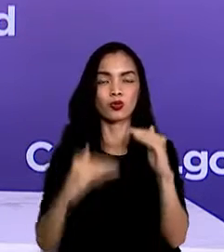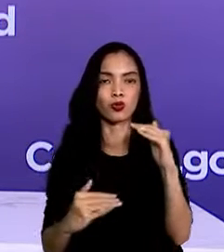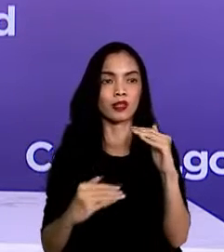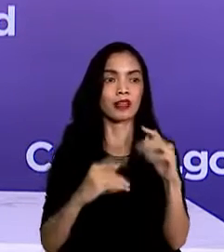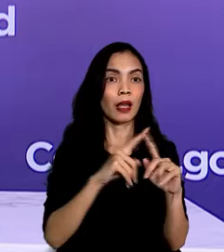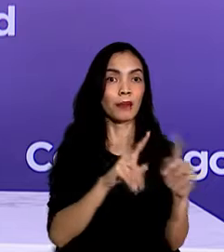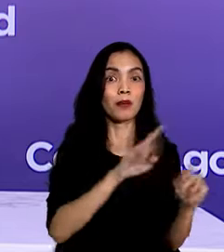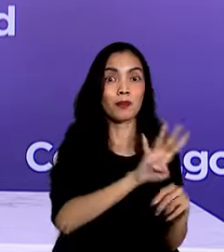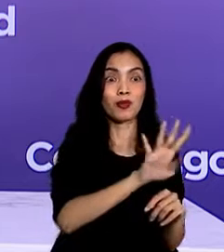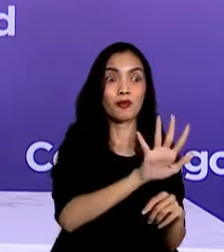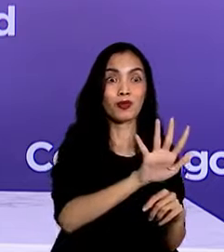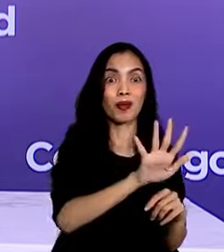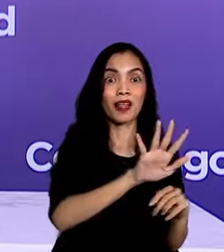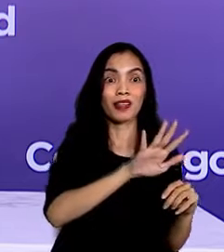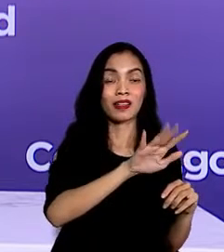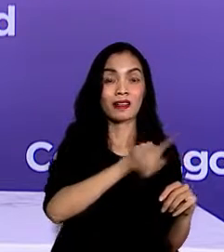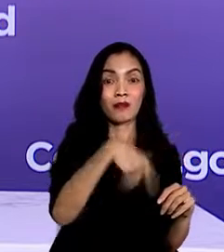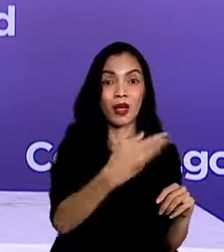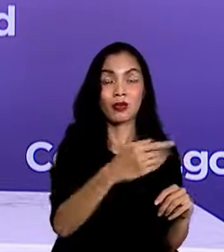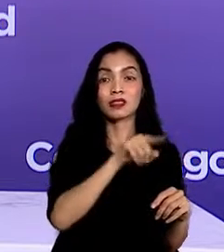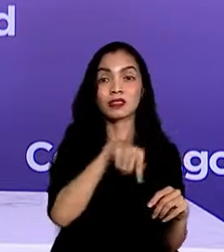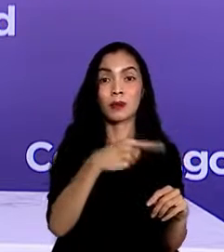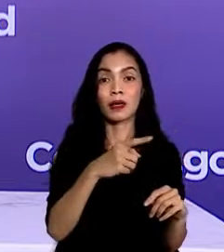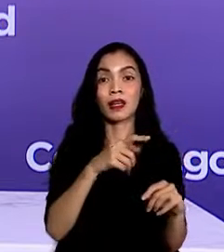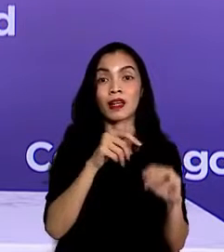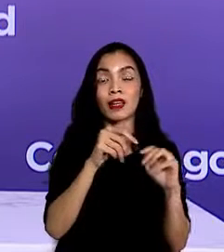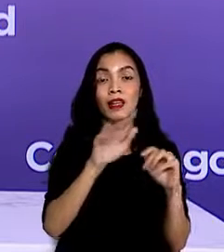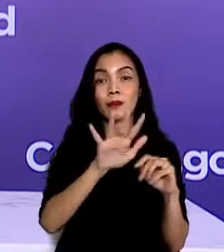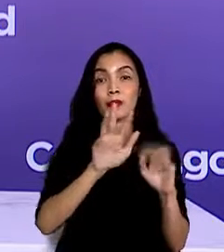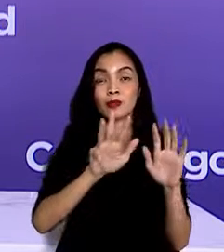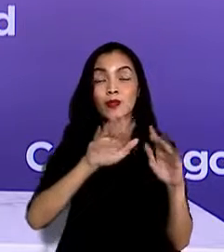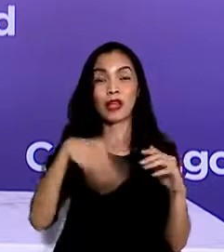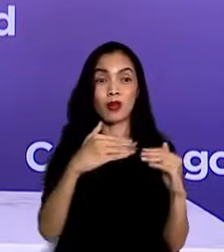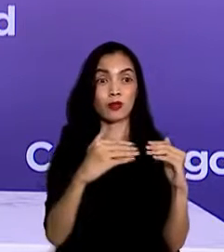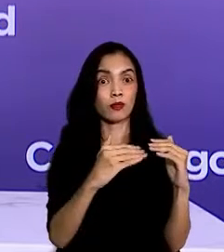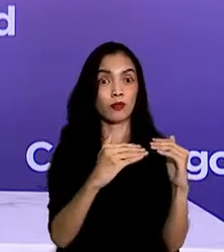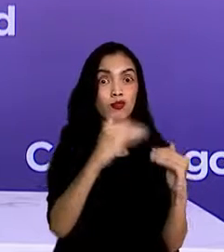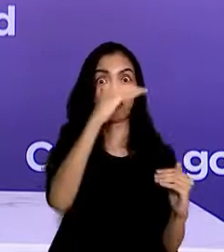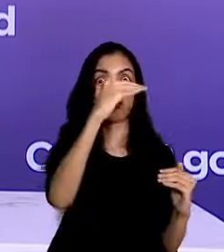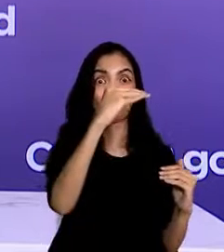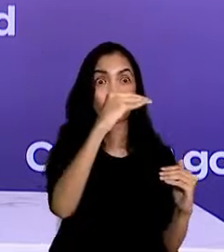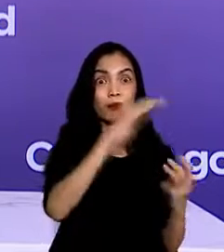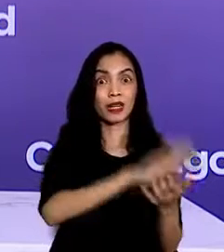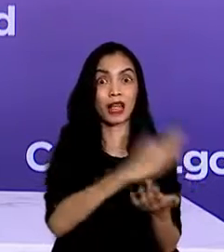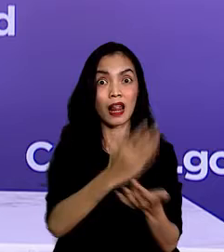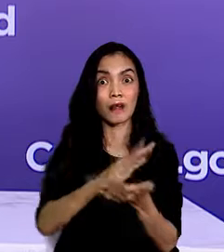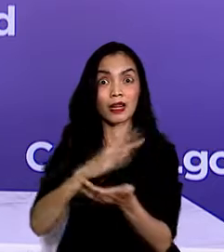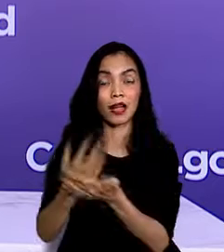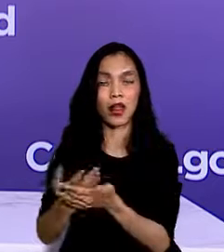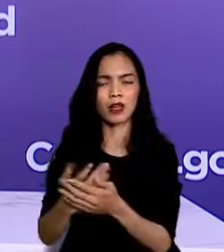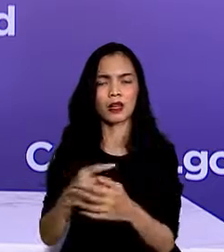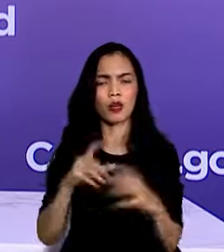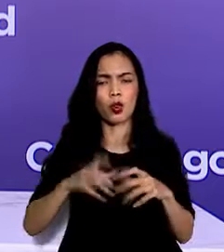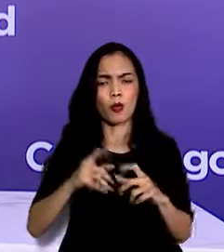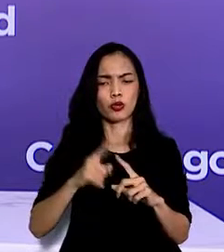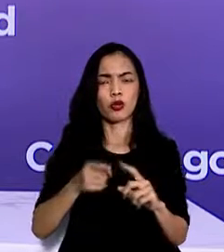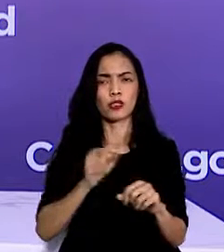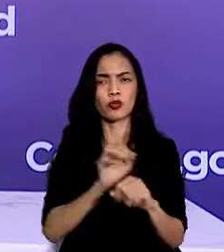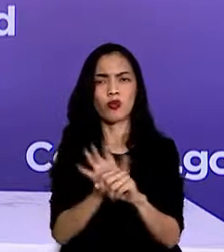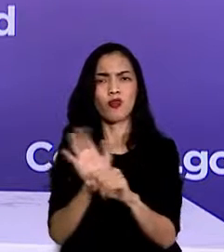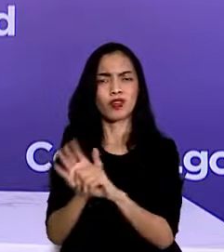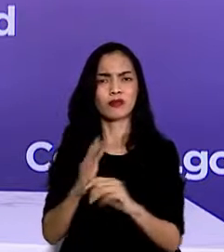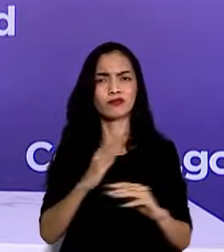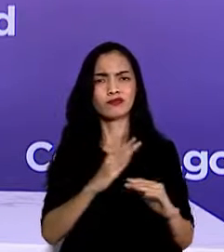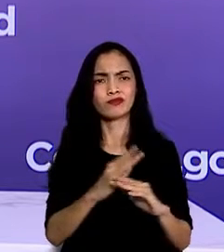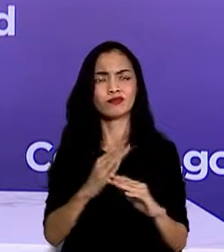46-59 tahun dan 31-45 tahun meningkat secara drastis Dari pengamatan Satgas sendiri kondisi tersebut terjadi